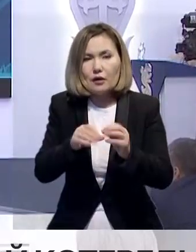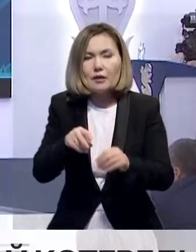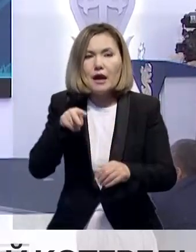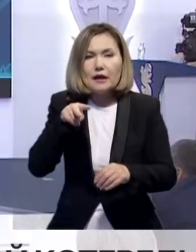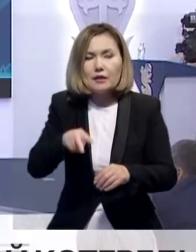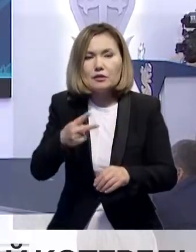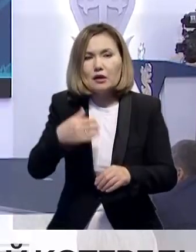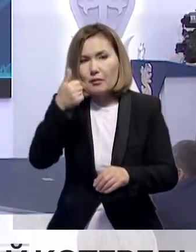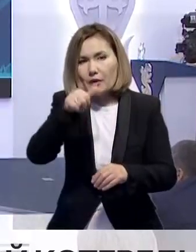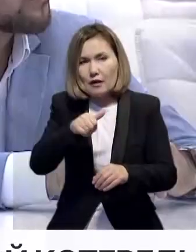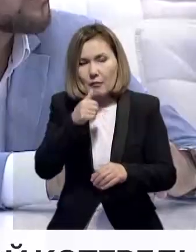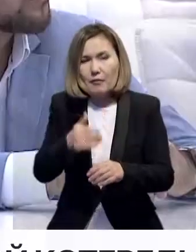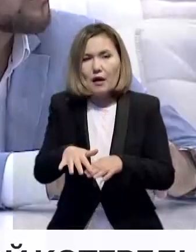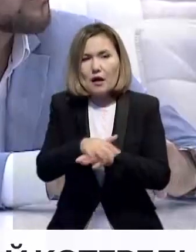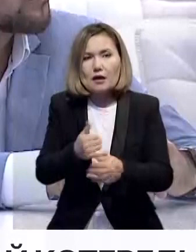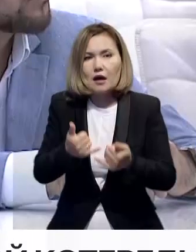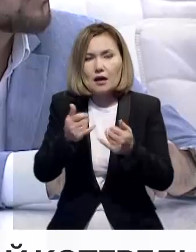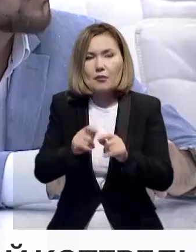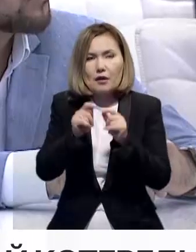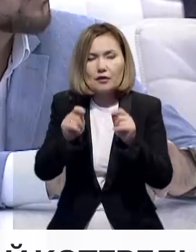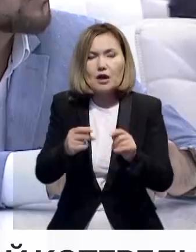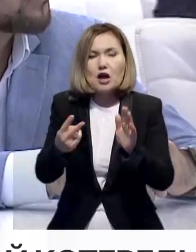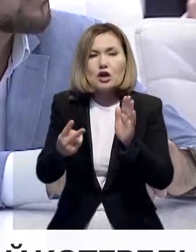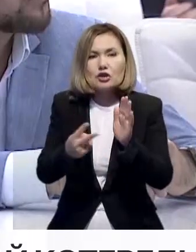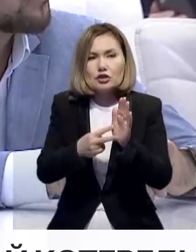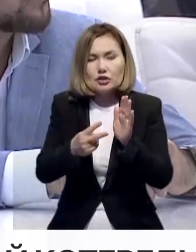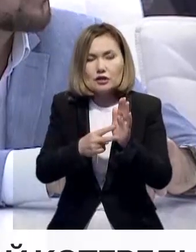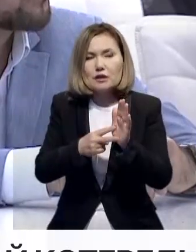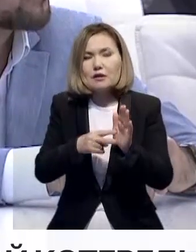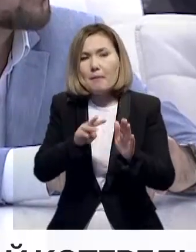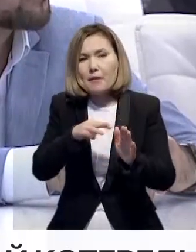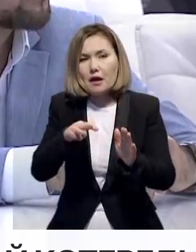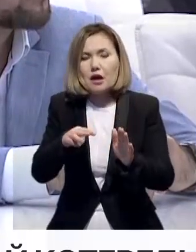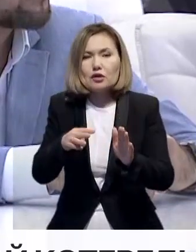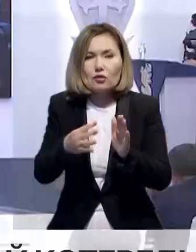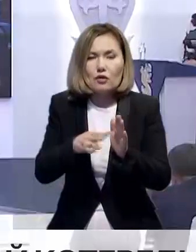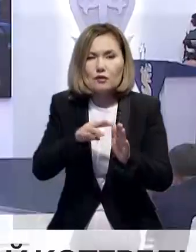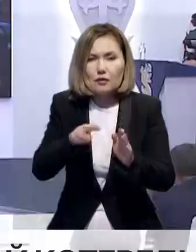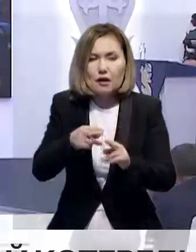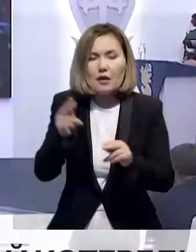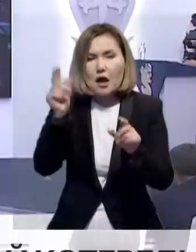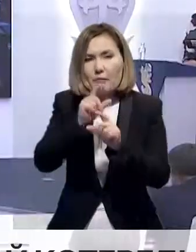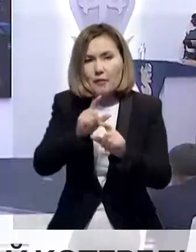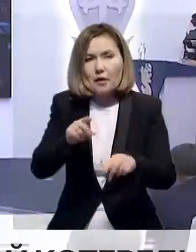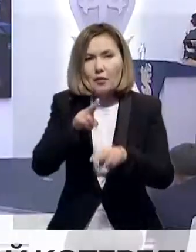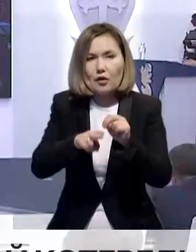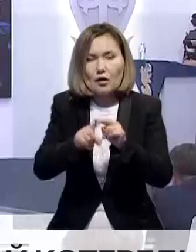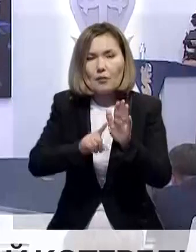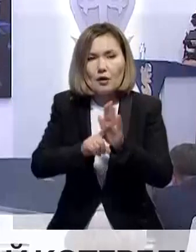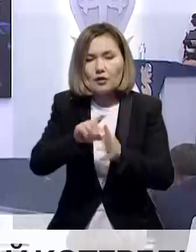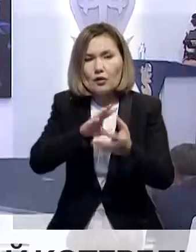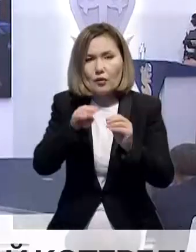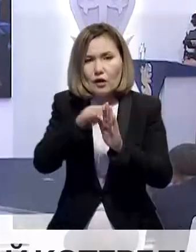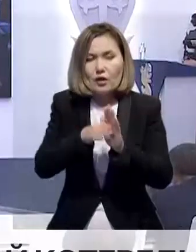жылы ел егілігіне беріледі. Құны 7 миллиард 9 миллион тенгені құрайтын мектеп интернатының құрлысы басталды. Осы